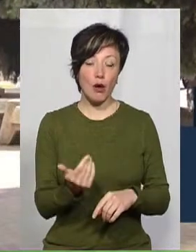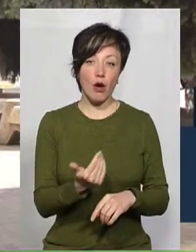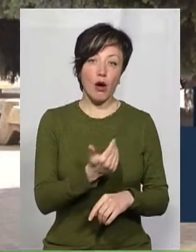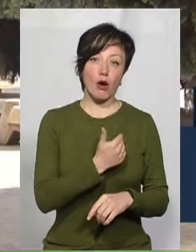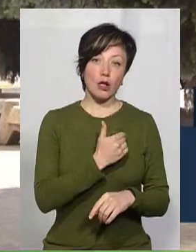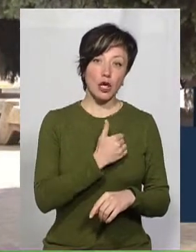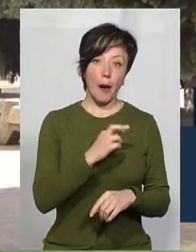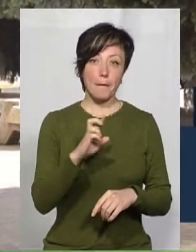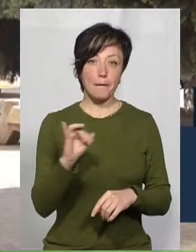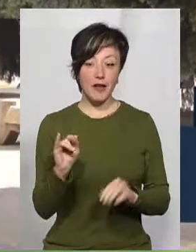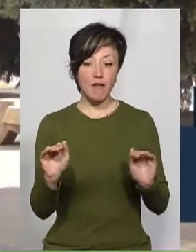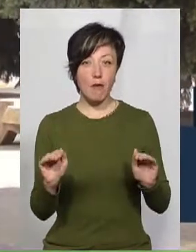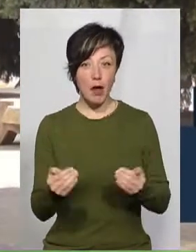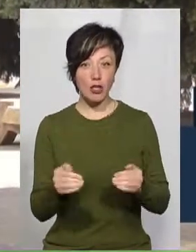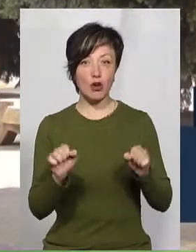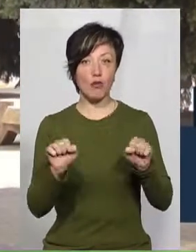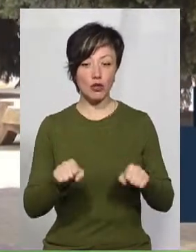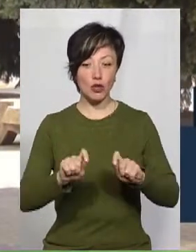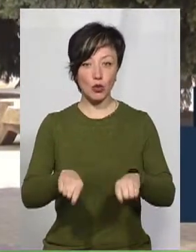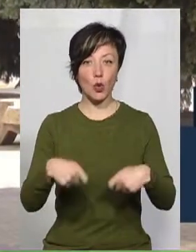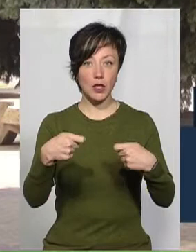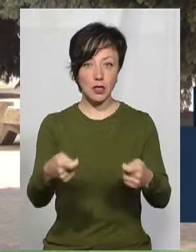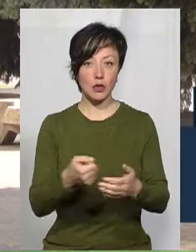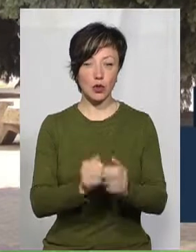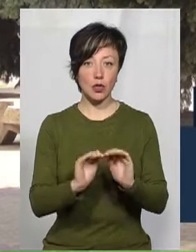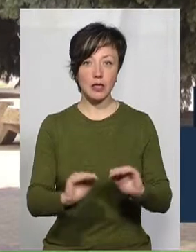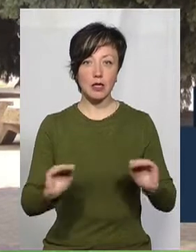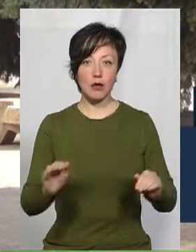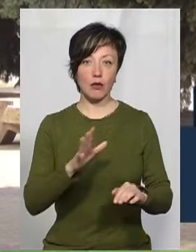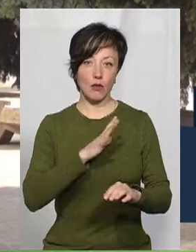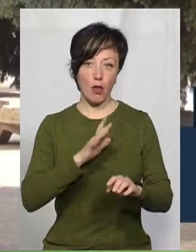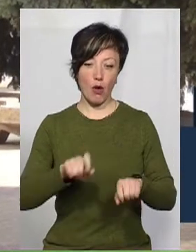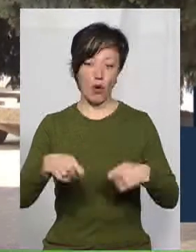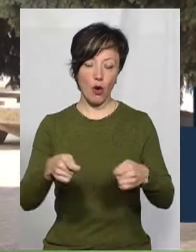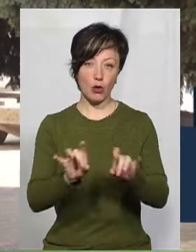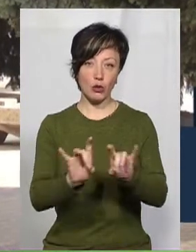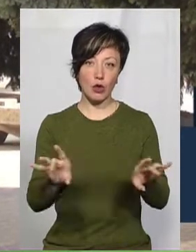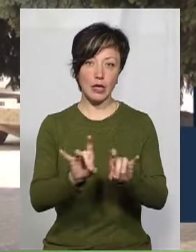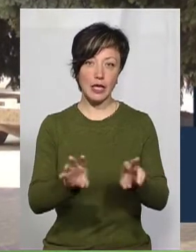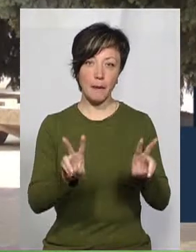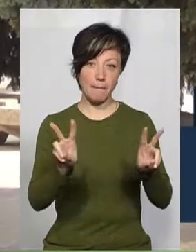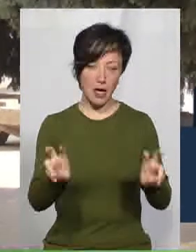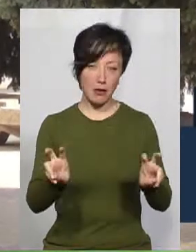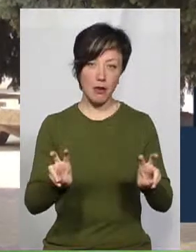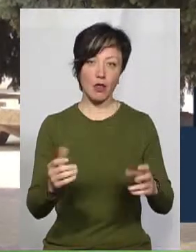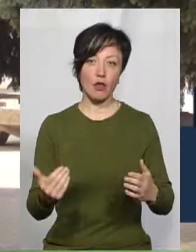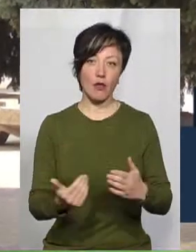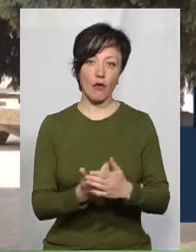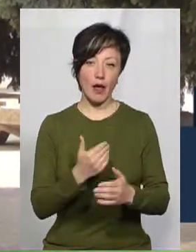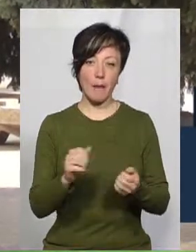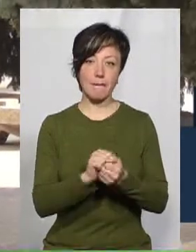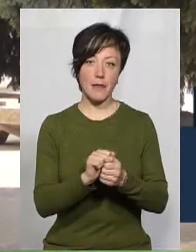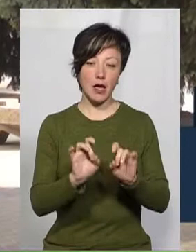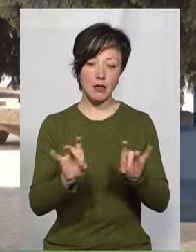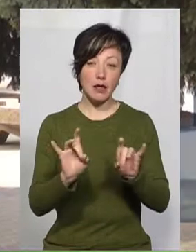в тих межах, яких можна донести до учнів, було донесено предмет, новий матеріал,